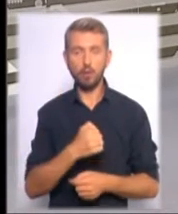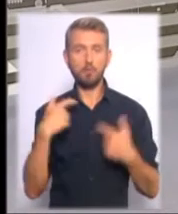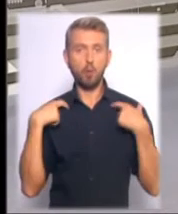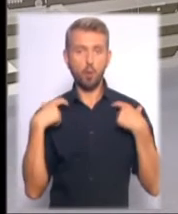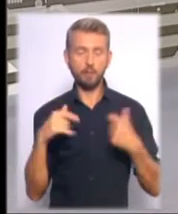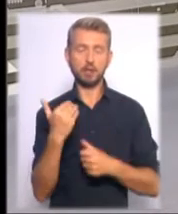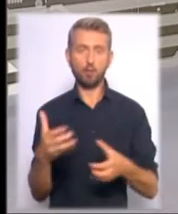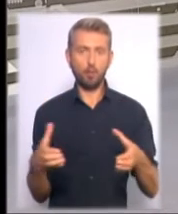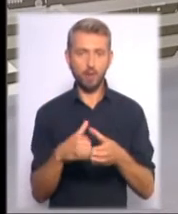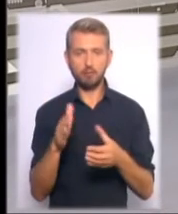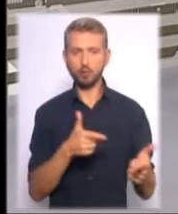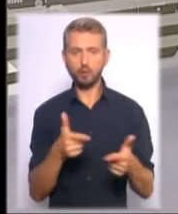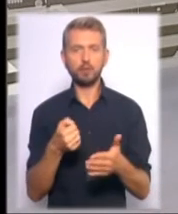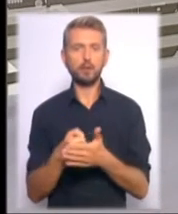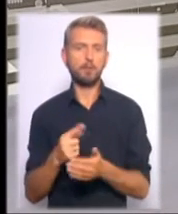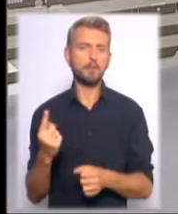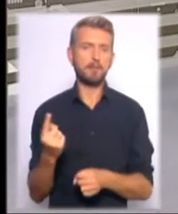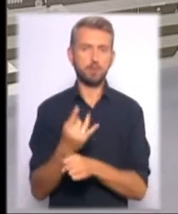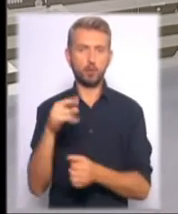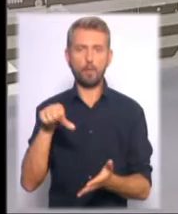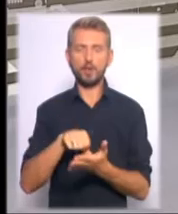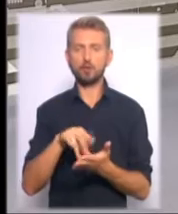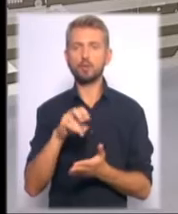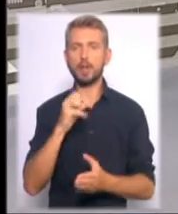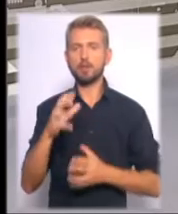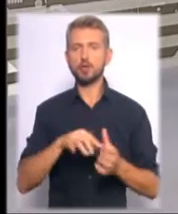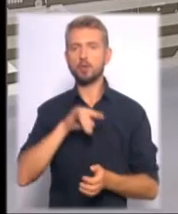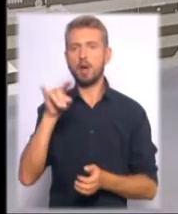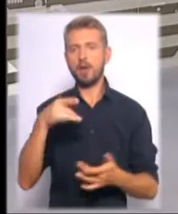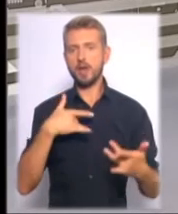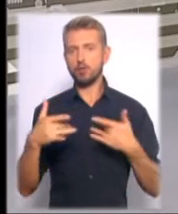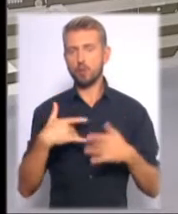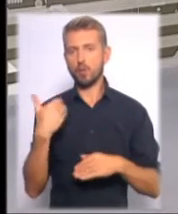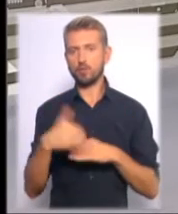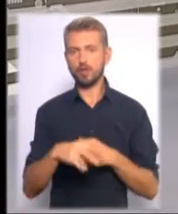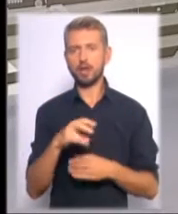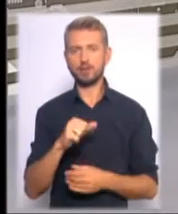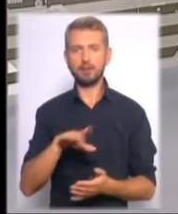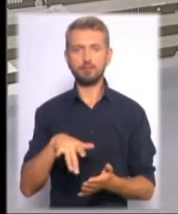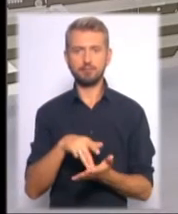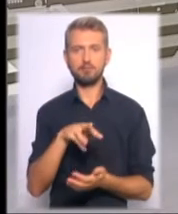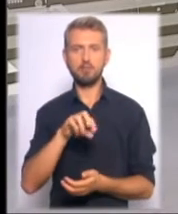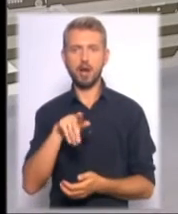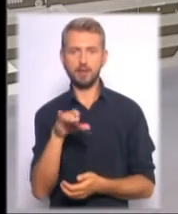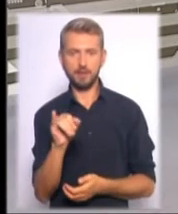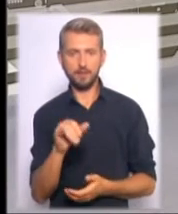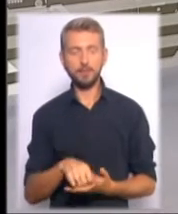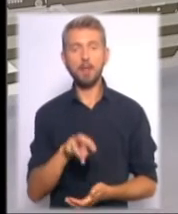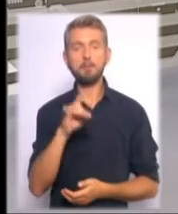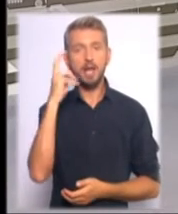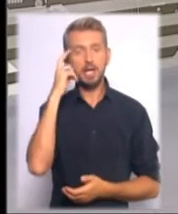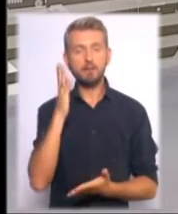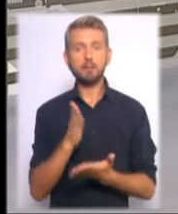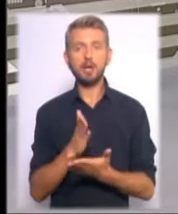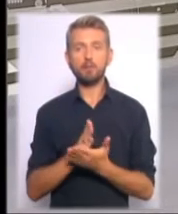команда готуватимуться до дебютного виступу на міжнародному авіашову уже на Мальті. Мер Києва перебуває з візитом у